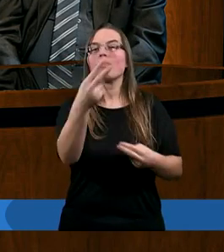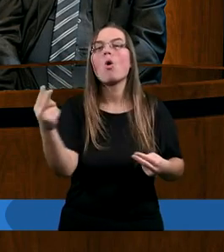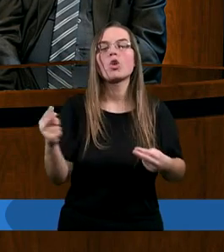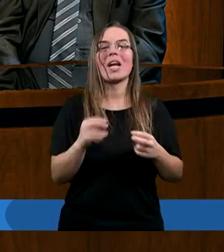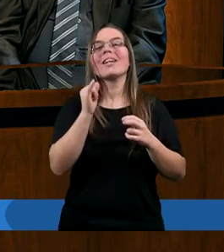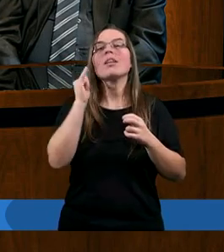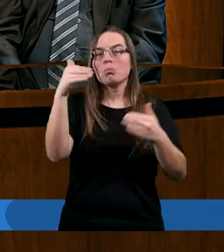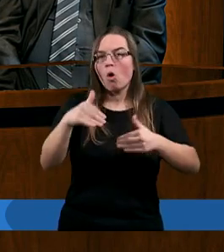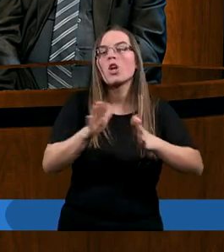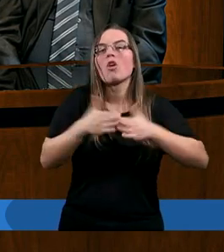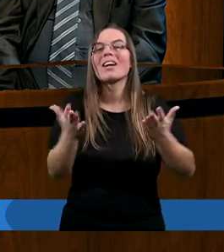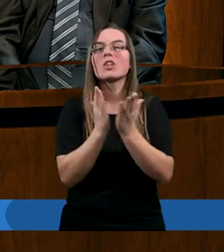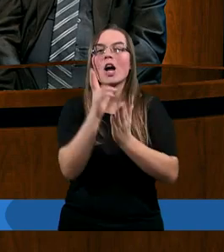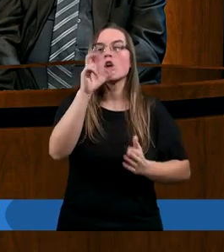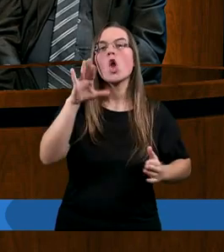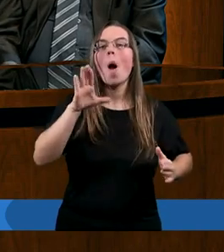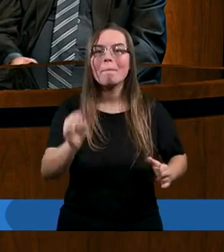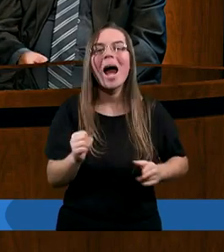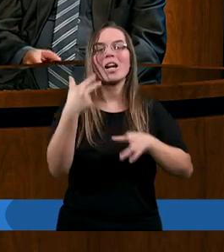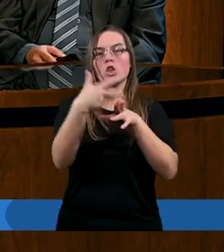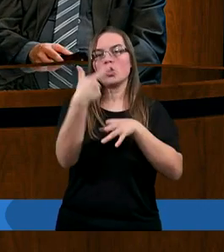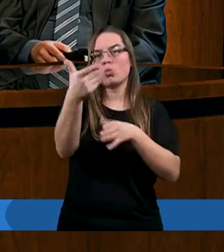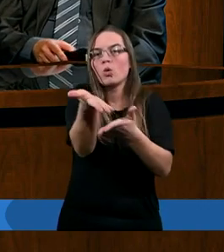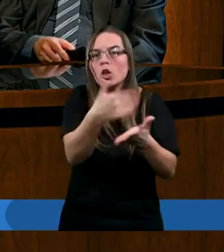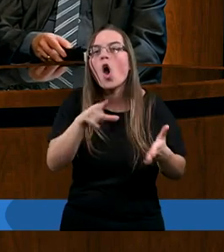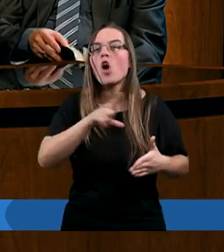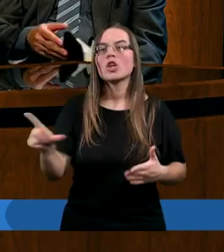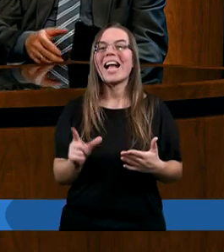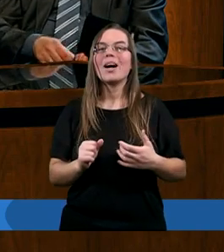w tekście. Może otworzymy Księgę Hioba, 32 rozdział